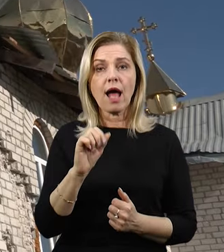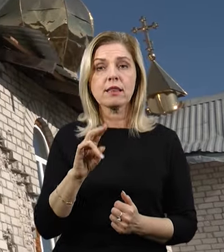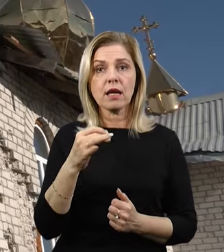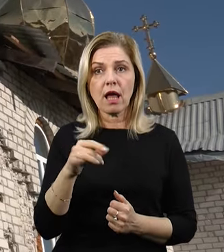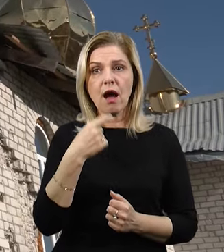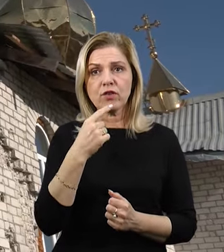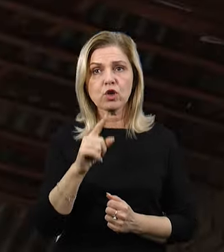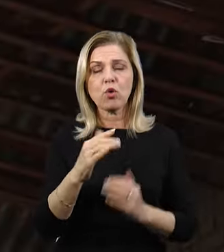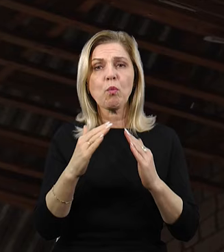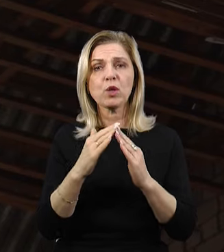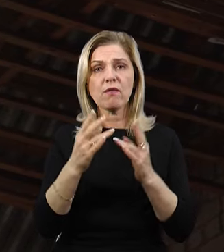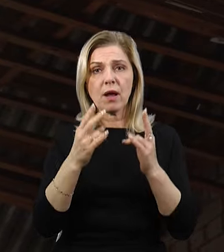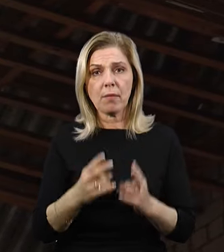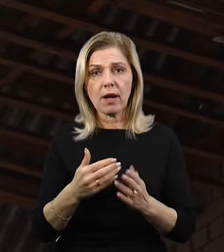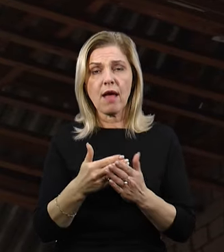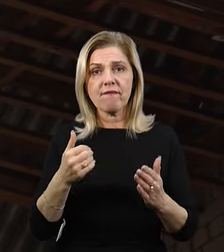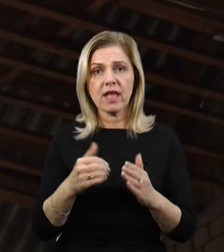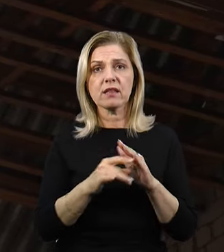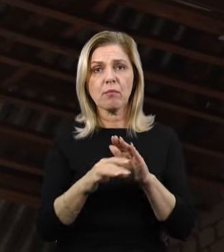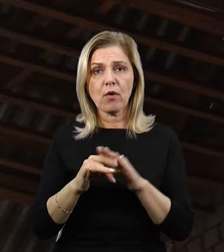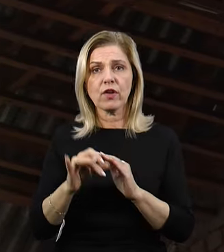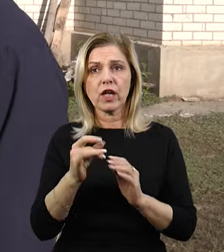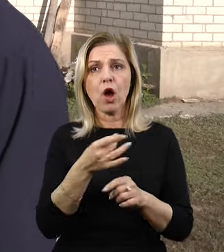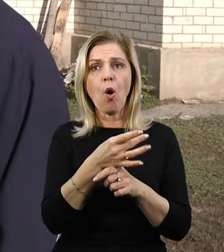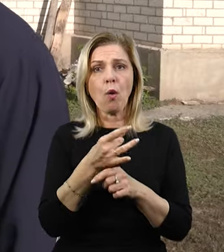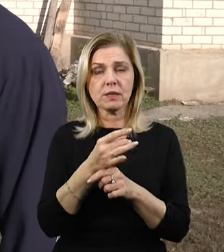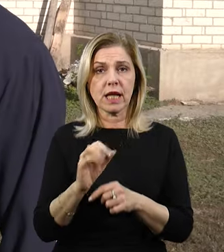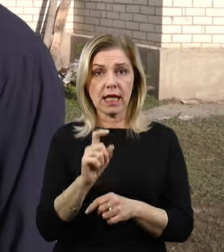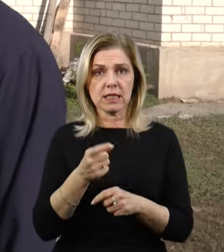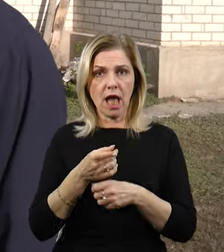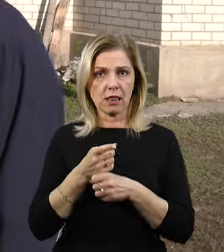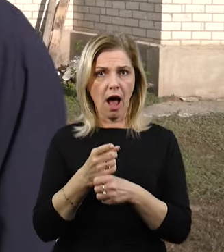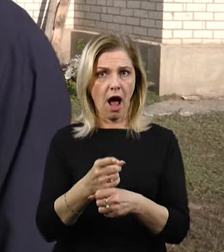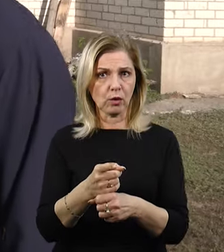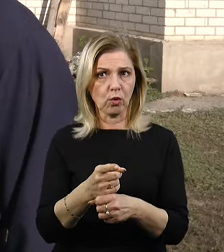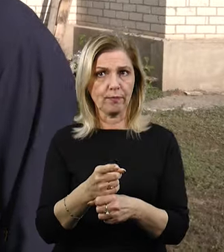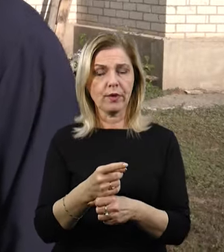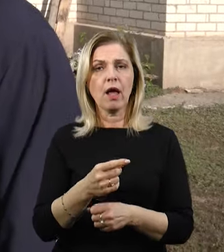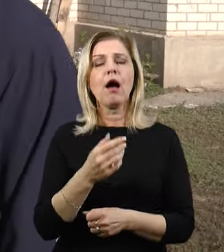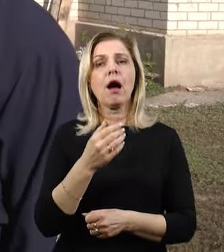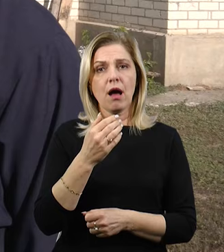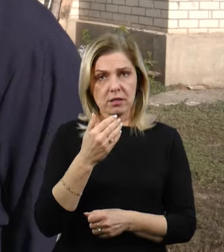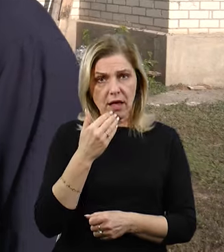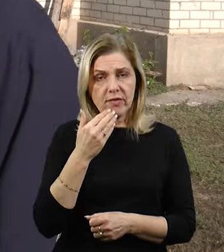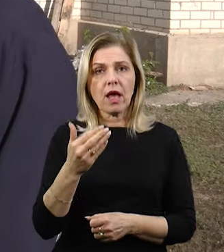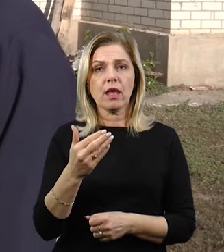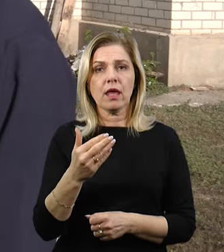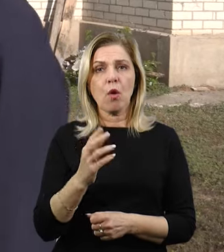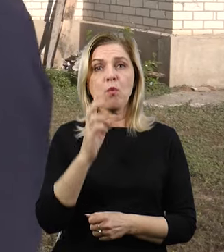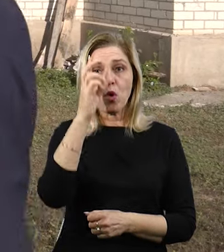постраждала від касетних снарядів, ракети та пострілів з танку. Завдяки Божому проведінню, слава Богу, чесно,